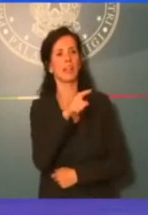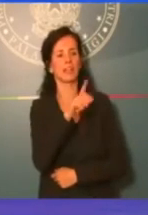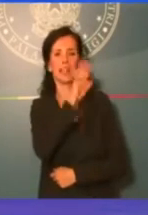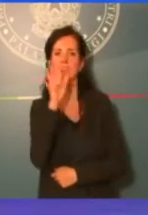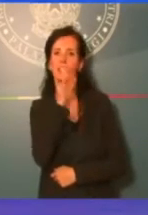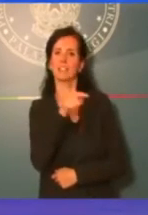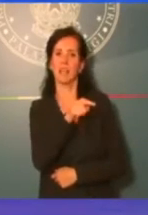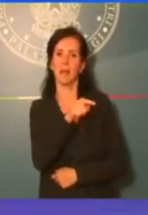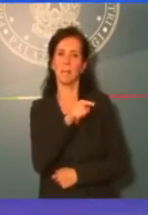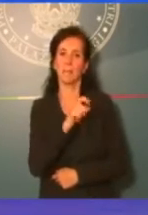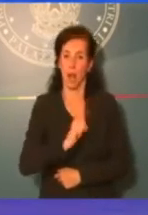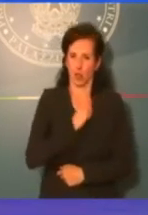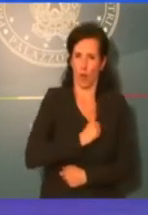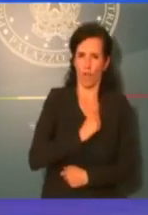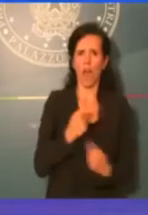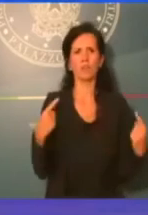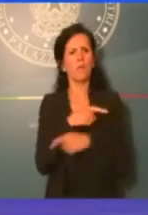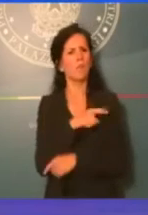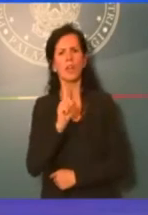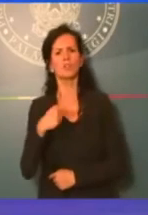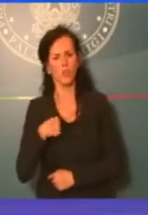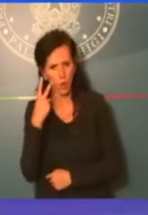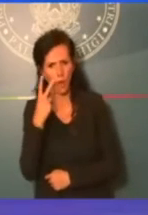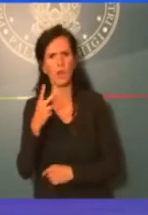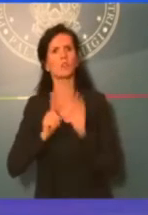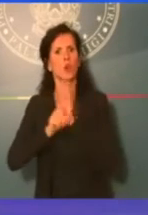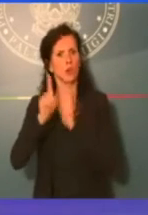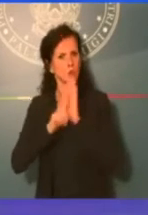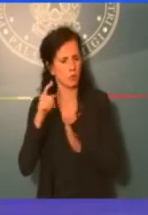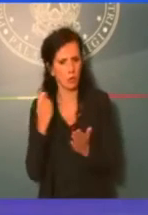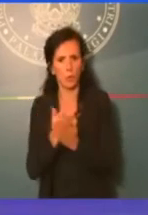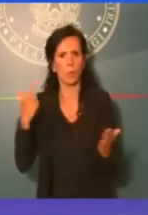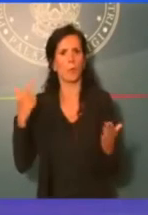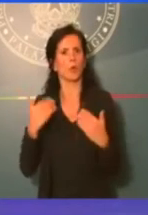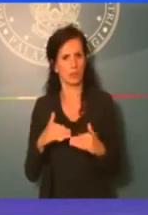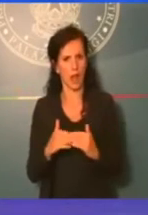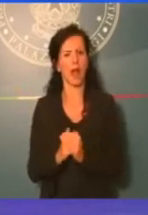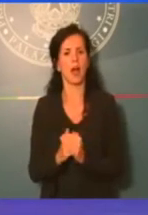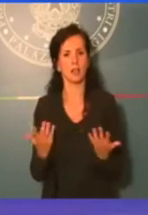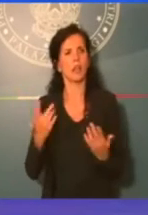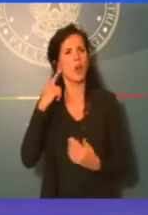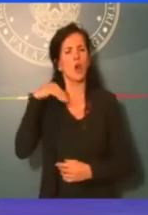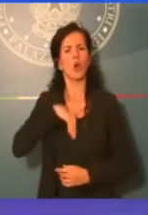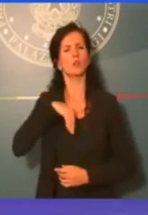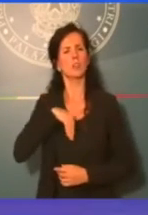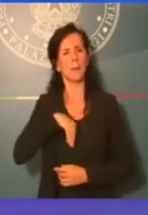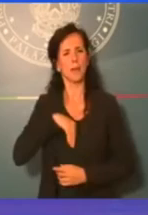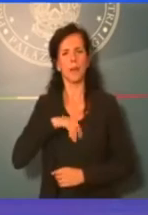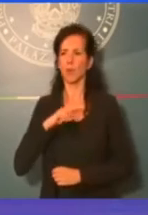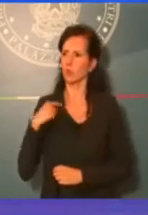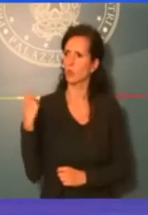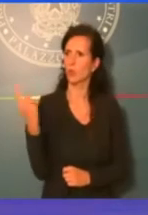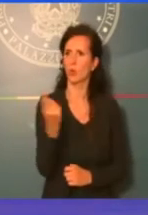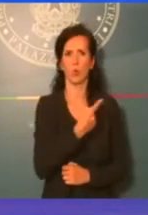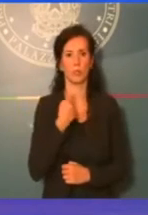gestazione sofferta. Io vedo il risultato e il risultato è clamoroso e sicuramente la consapevolezza da parte di tutti del